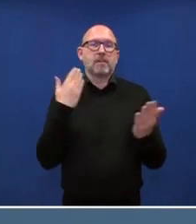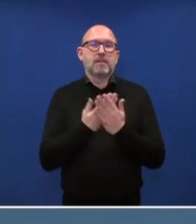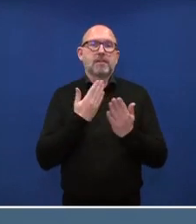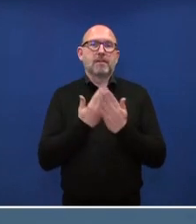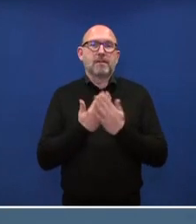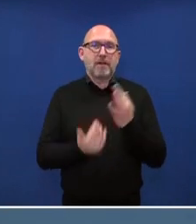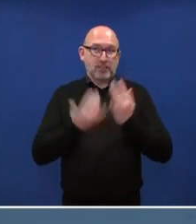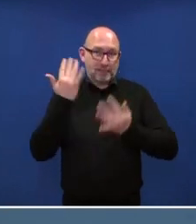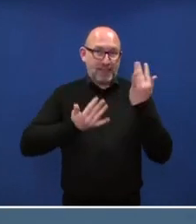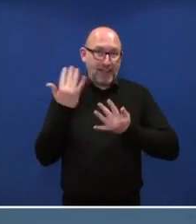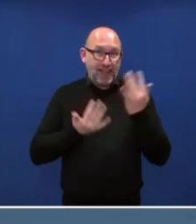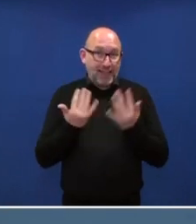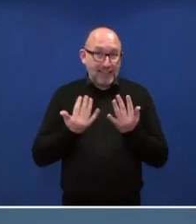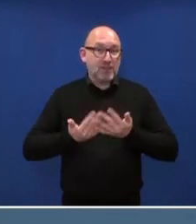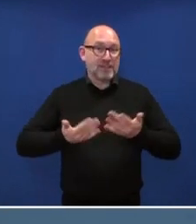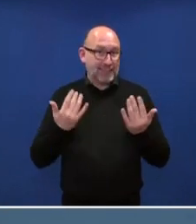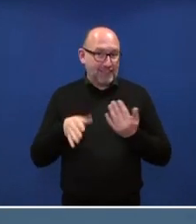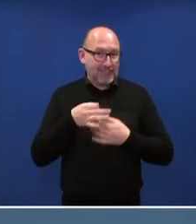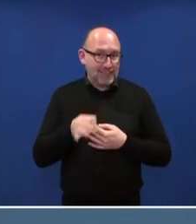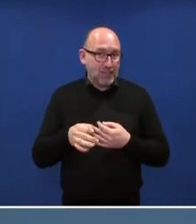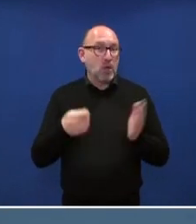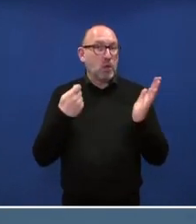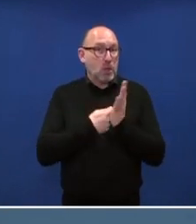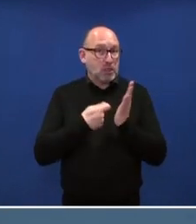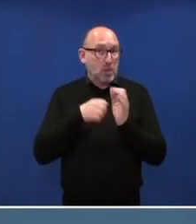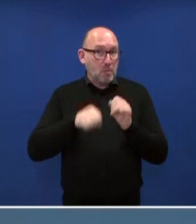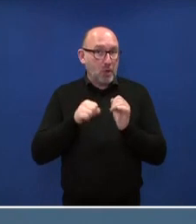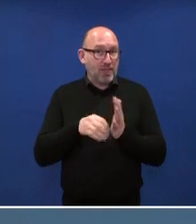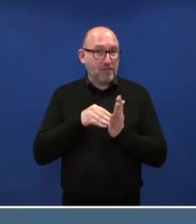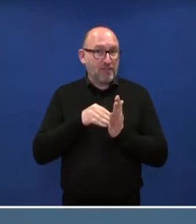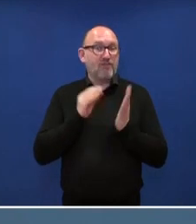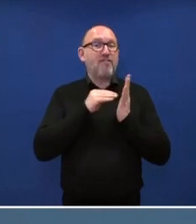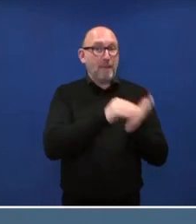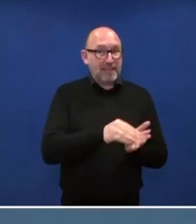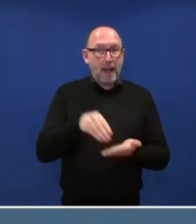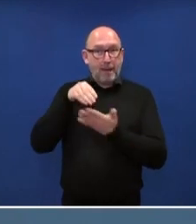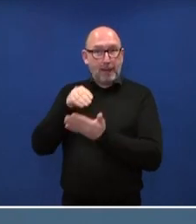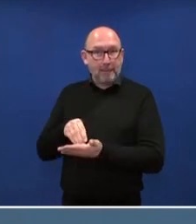Was wären mögliche Mehrkosten, die auf Mieter und Vermieter